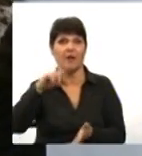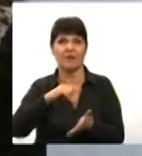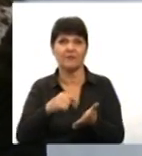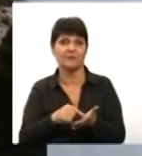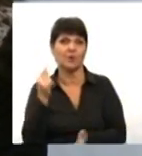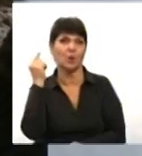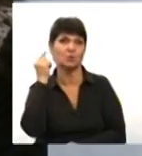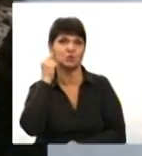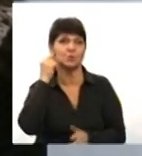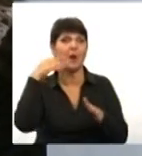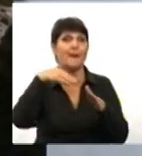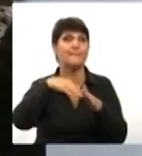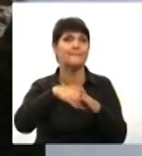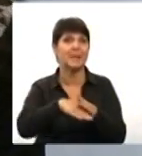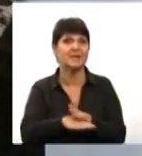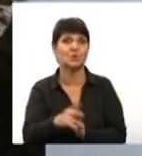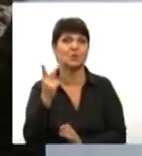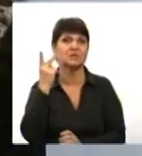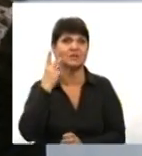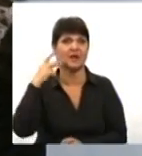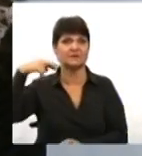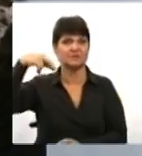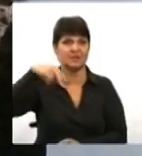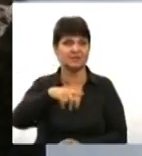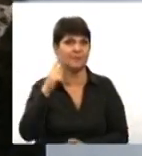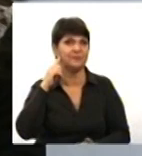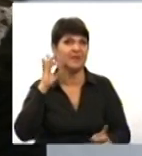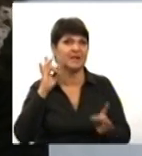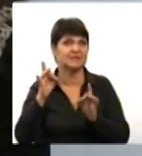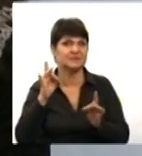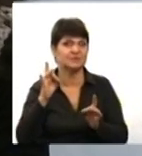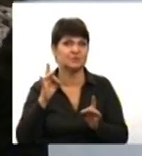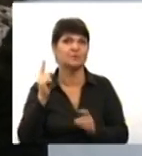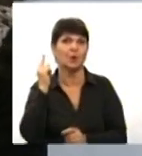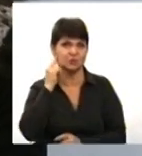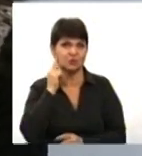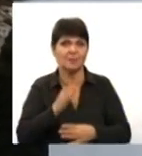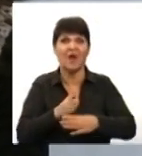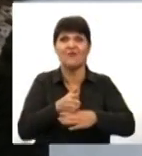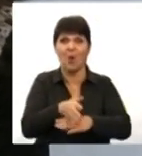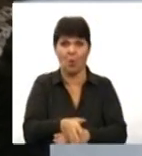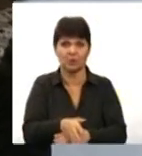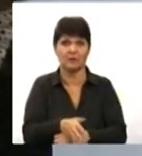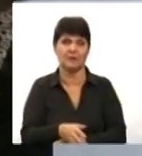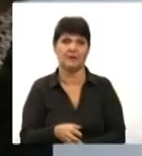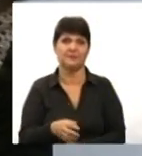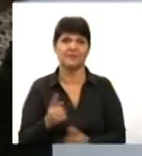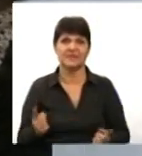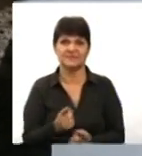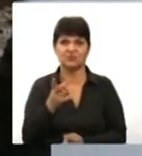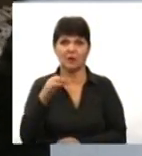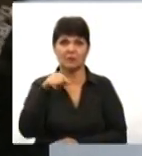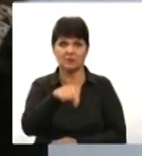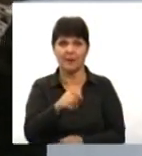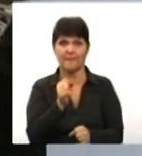метро. Ми завжди йдемо на звук, який маячок ми чуємо при вході в метро. Звичайно, там працює